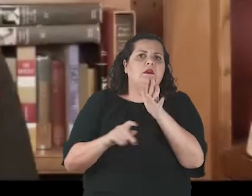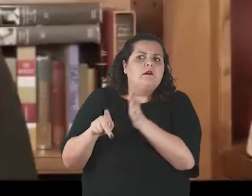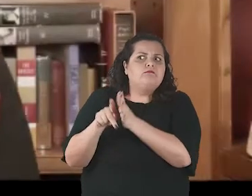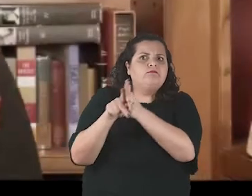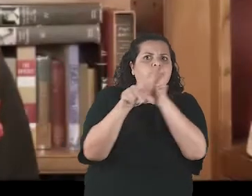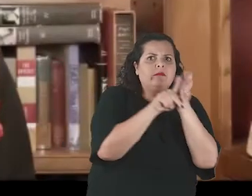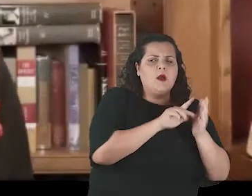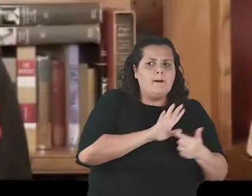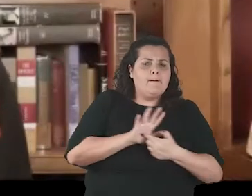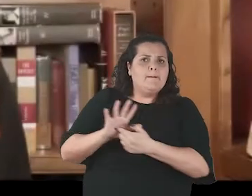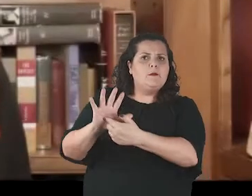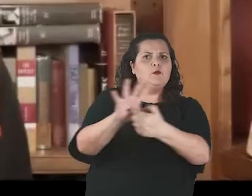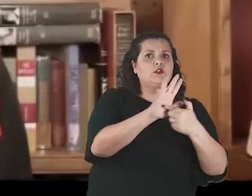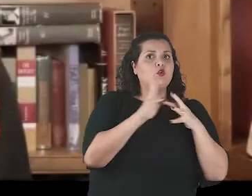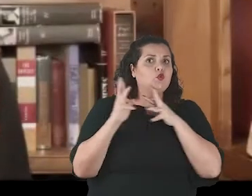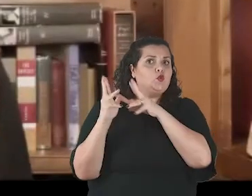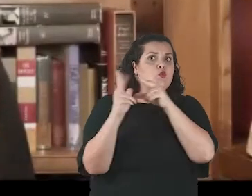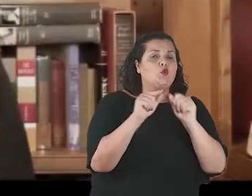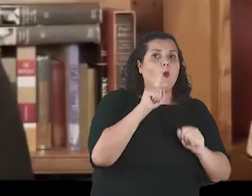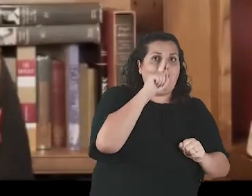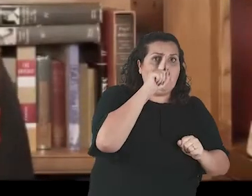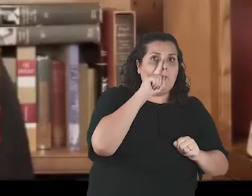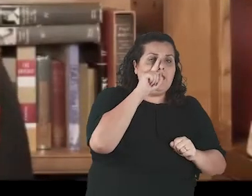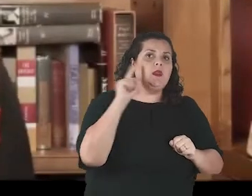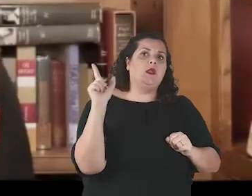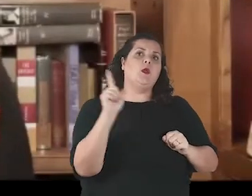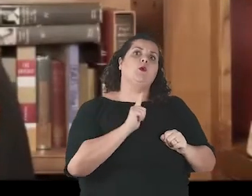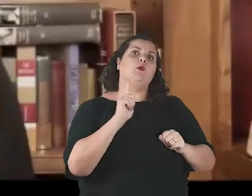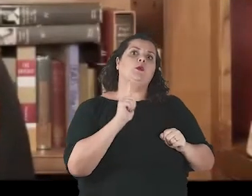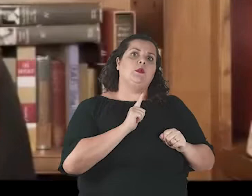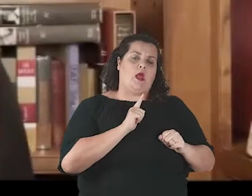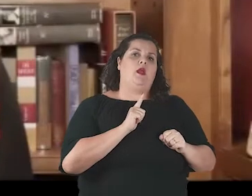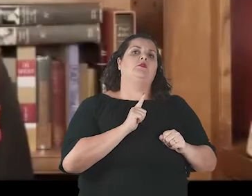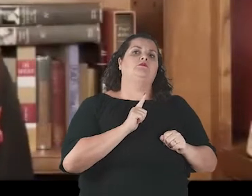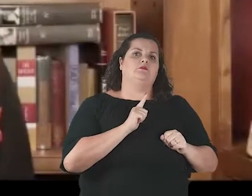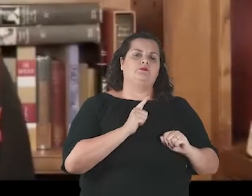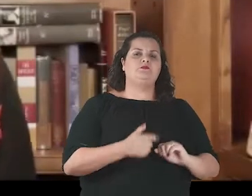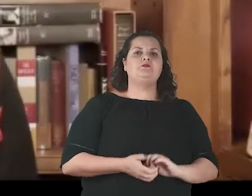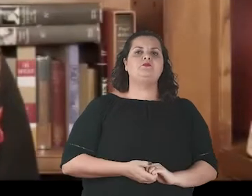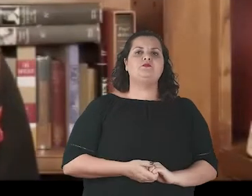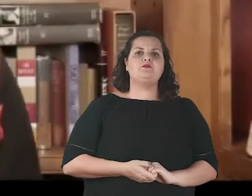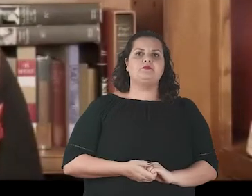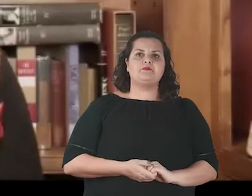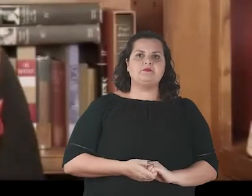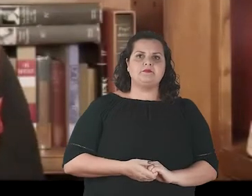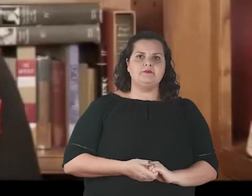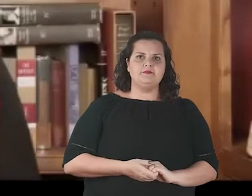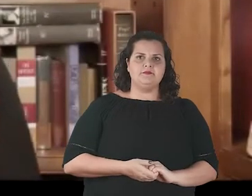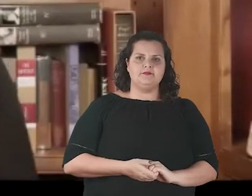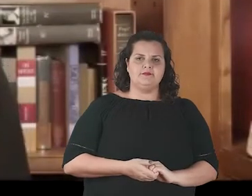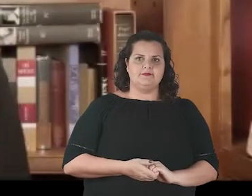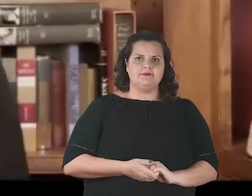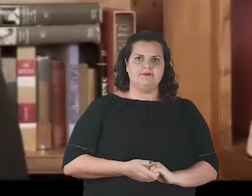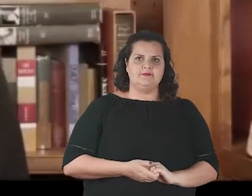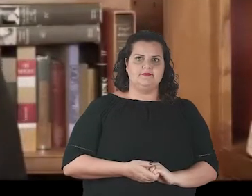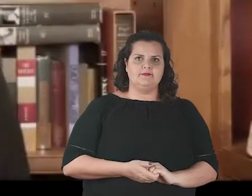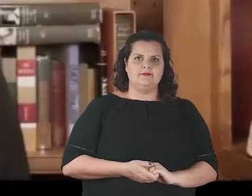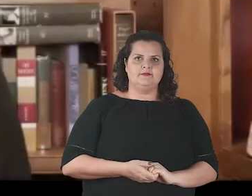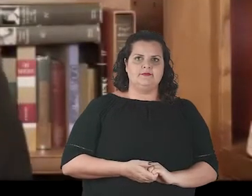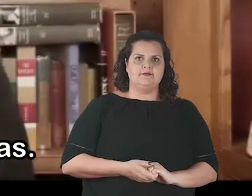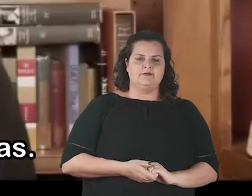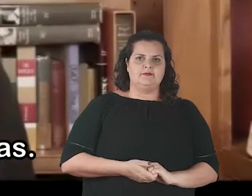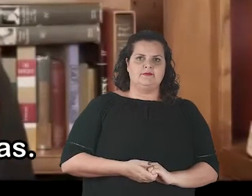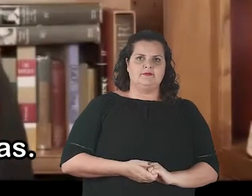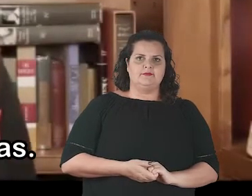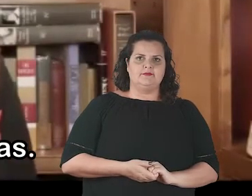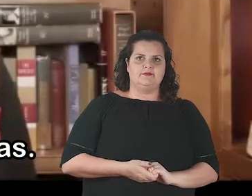and businesses, and it empowers lawmakers with a detailed map of the existential threats